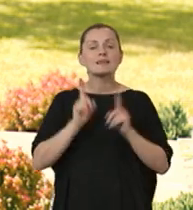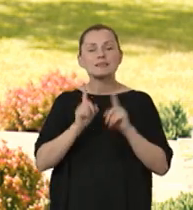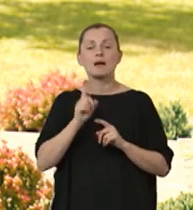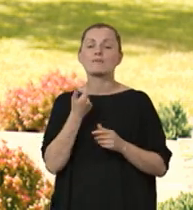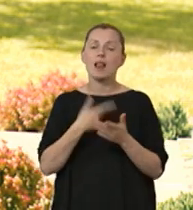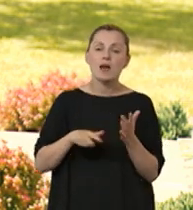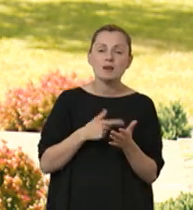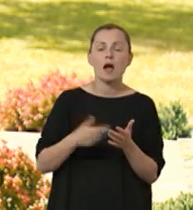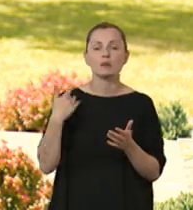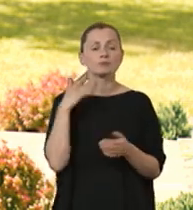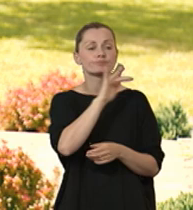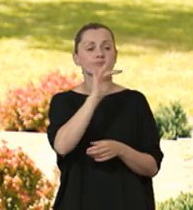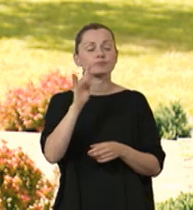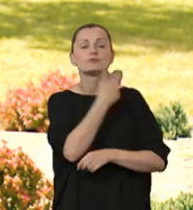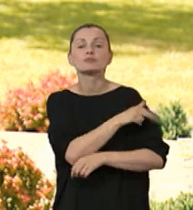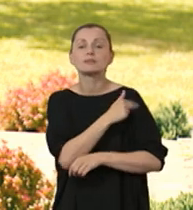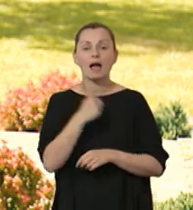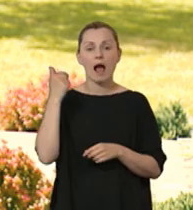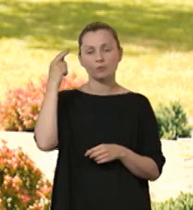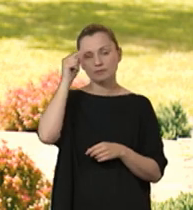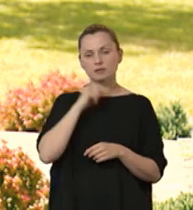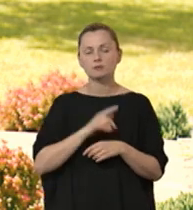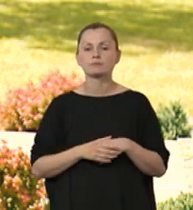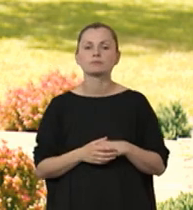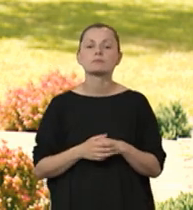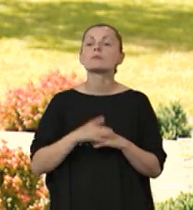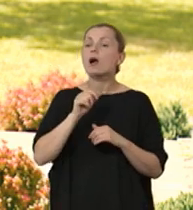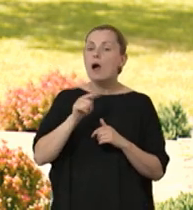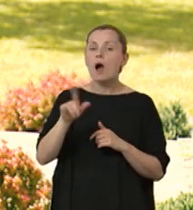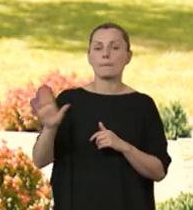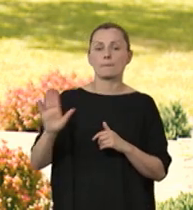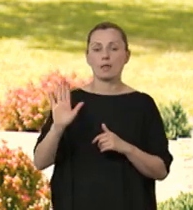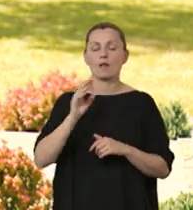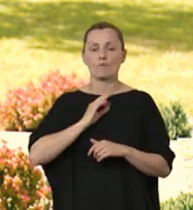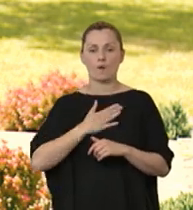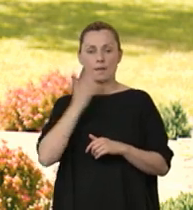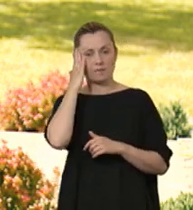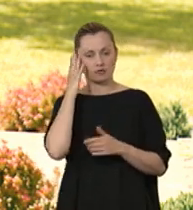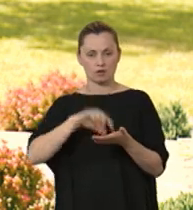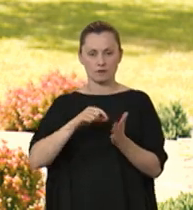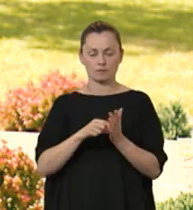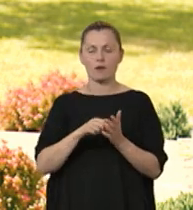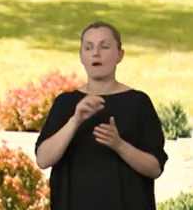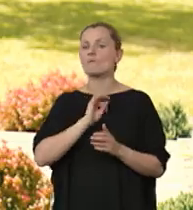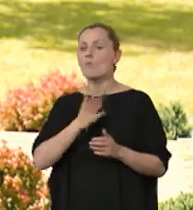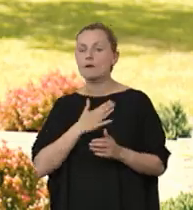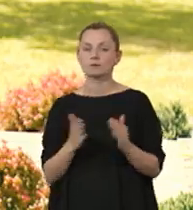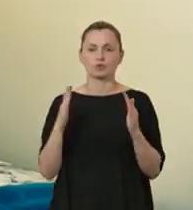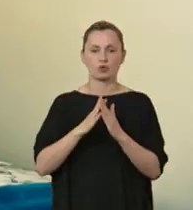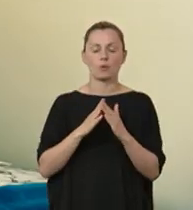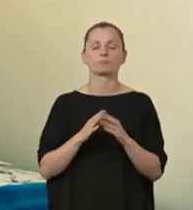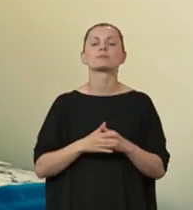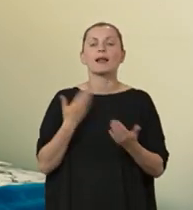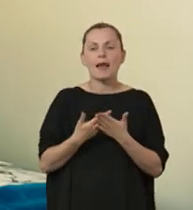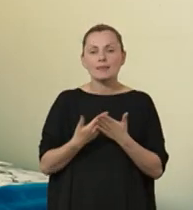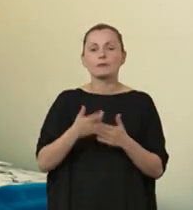czasami wielokrotnie byli w szpitalu psychiatrycznym jest to, aby mieli własne mieszkanie, własny dom.